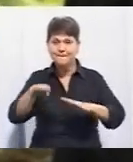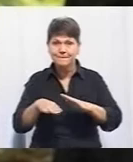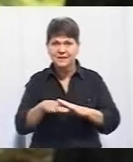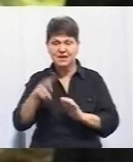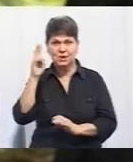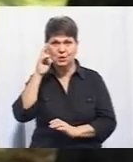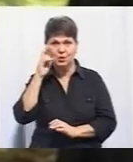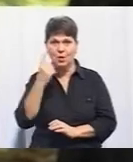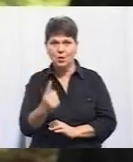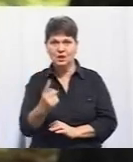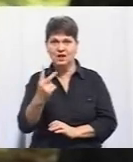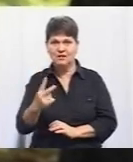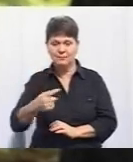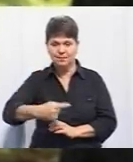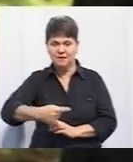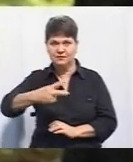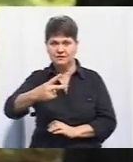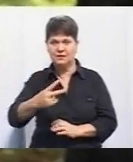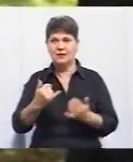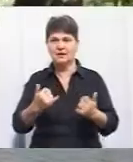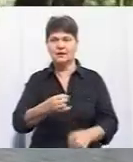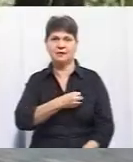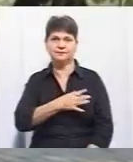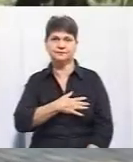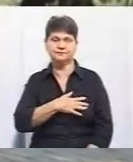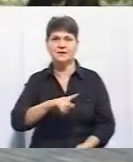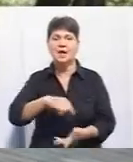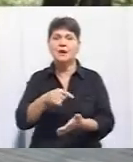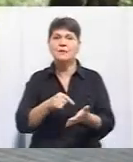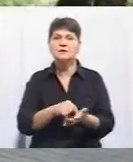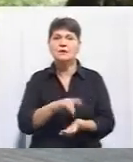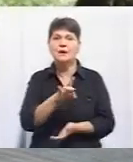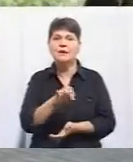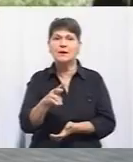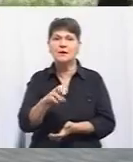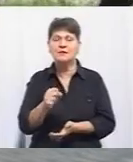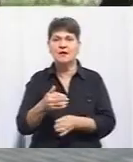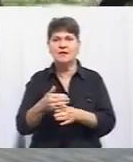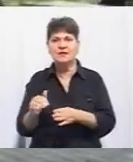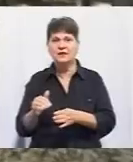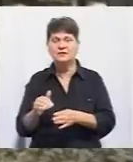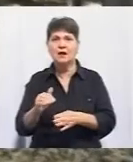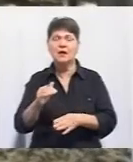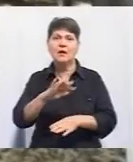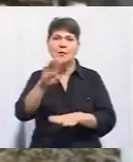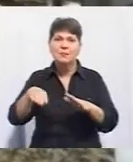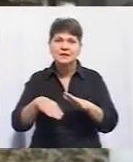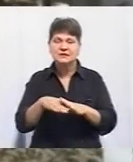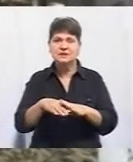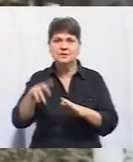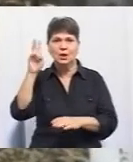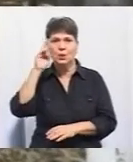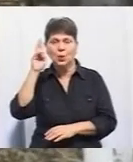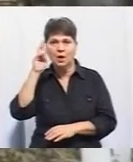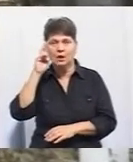буде добавлено один чи два поверхи для приватних магазинів. У міській раді визначили ділянку під будівництво підземного туалету в парку та зробили